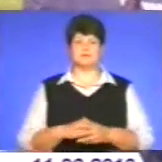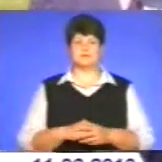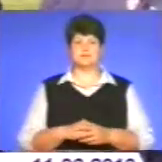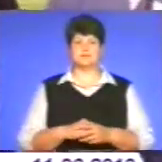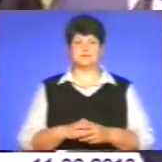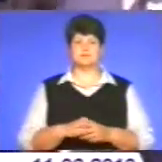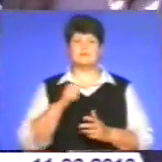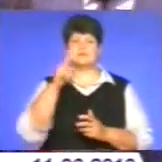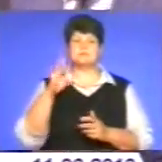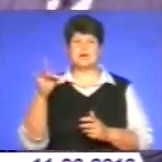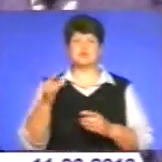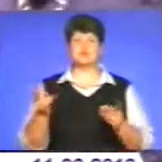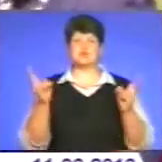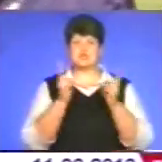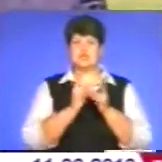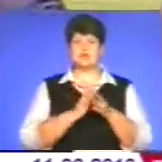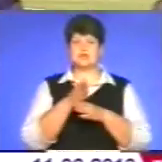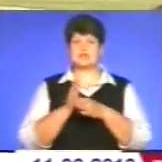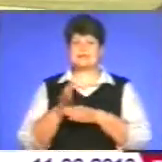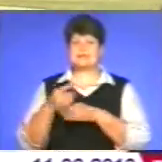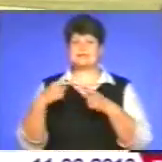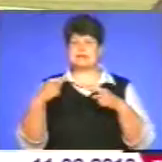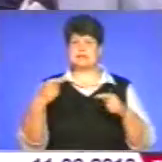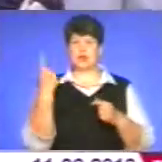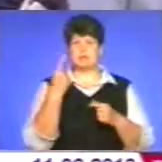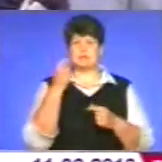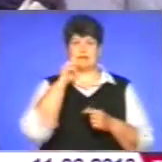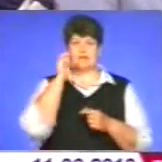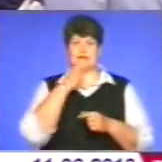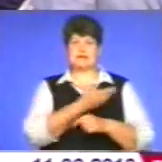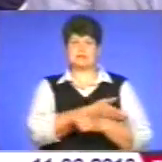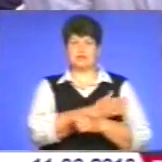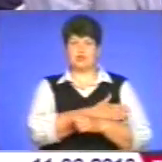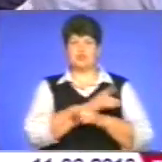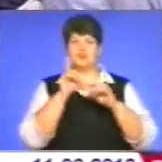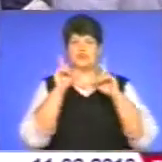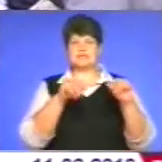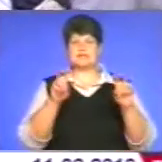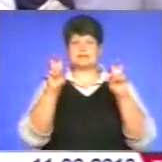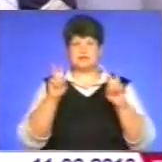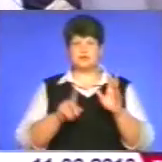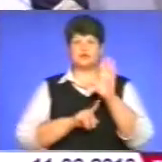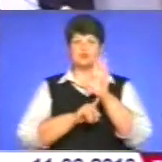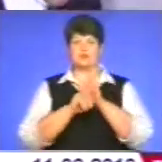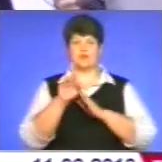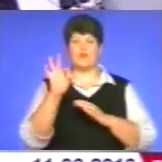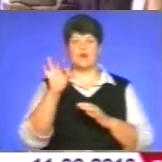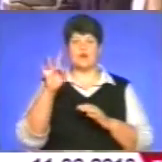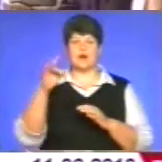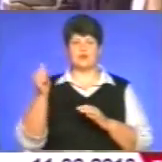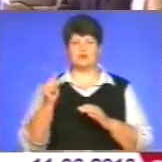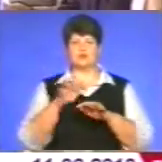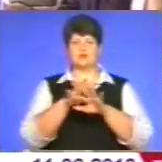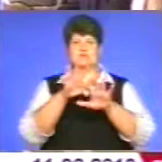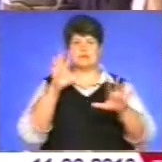Збераська зустрічає гостей з інших областей України та з Польщі. Виїзне засідання розпочали в органному залі замку.